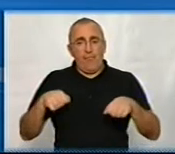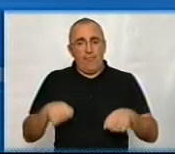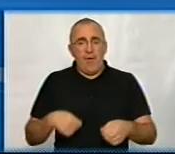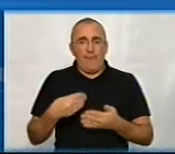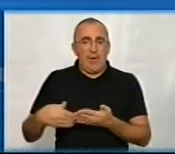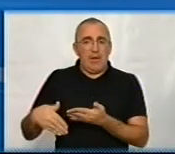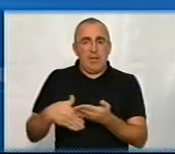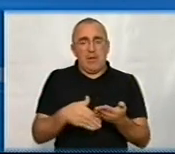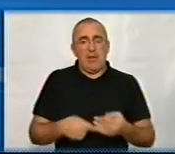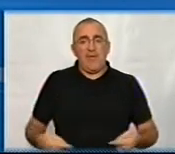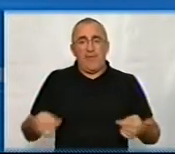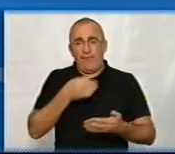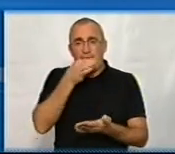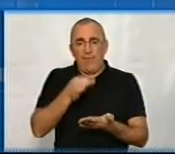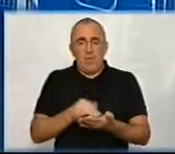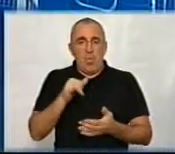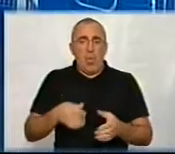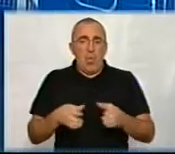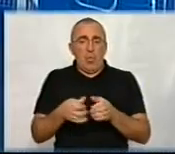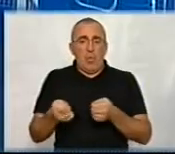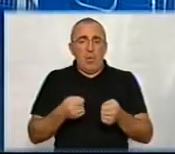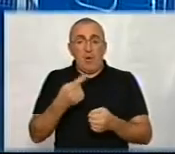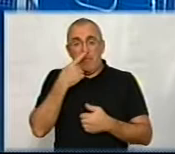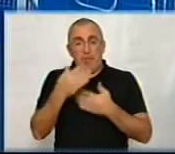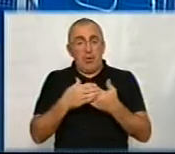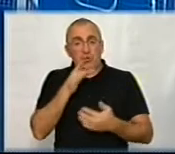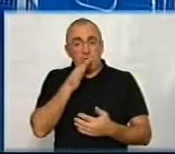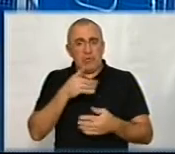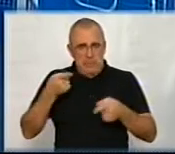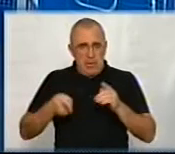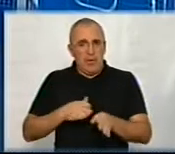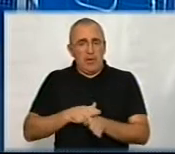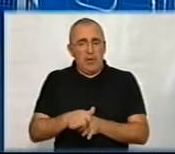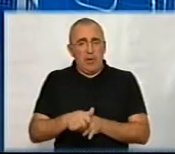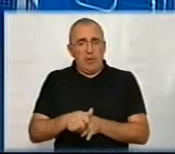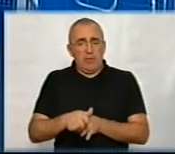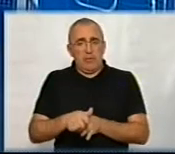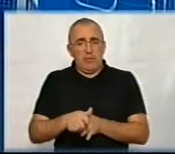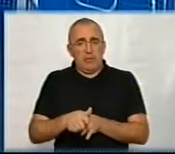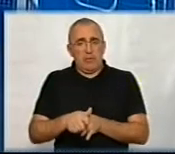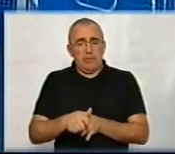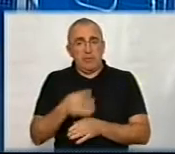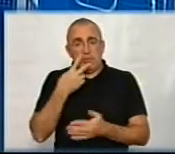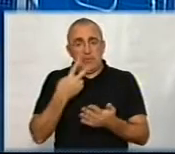фінансування, відповідальності в громаді. А найближчим часом це реально зреалізувати? Ну, дивіться,